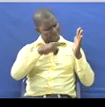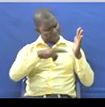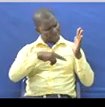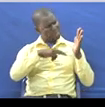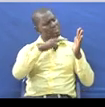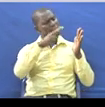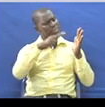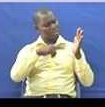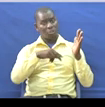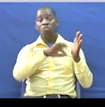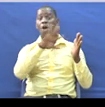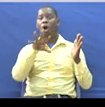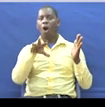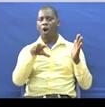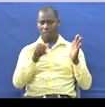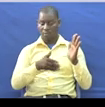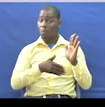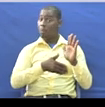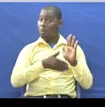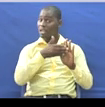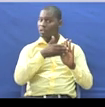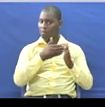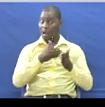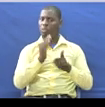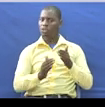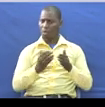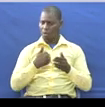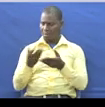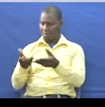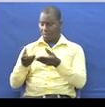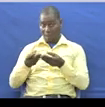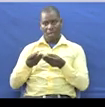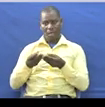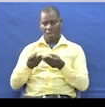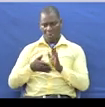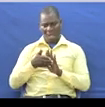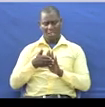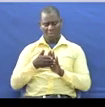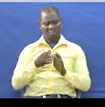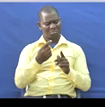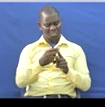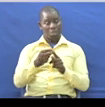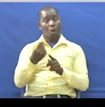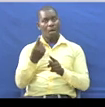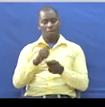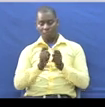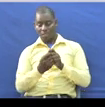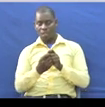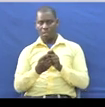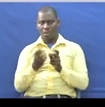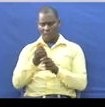Mwisho Tunavu Fasili Sio Kumbo Mwepata Sasa Matini Ukifika Tunasoma Sentesi Ya Kwanza Unatafsili Sentesi Apiri